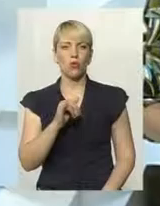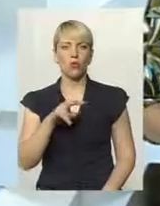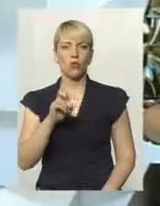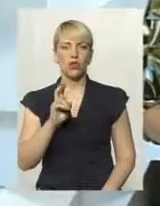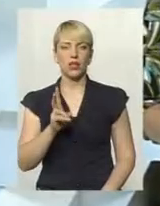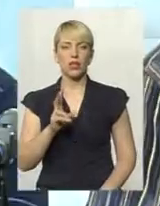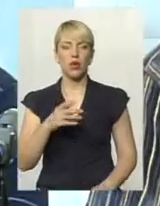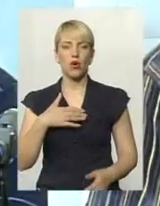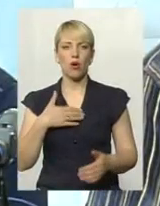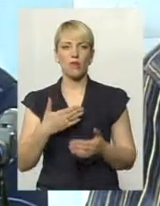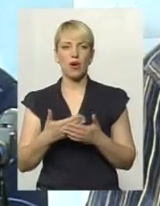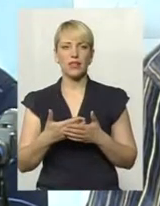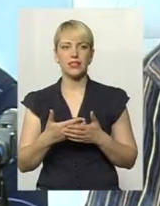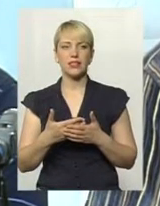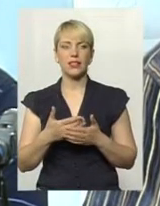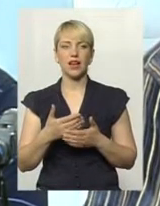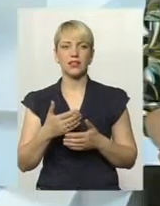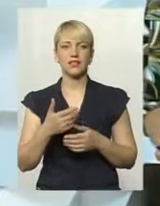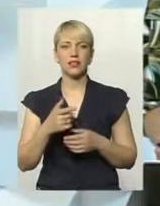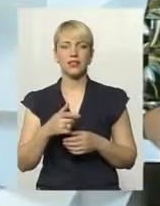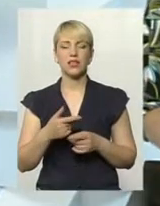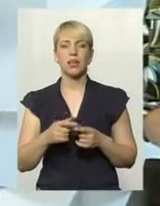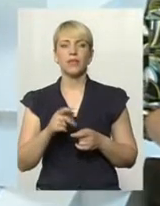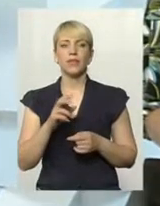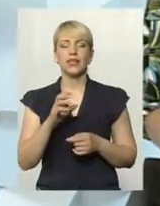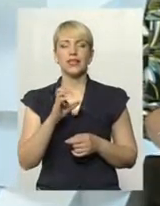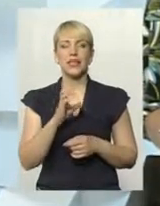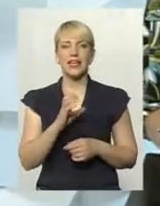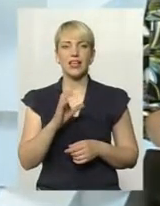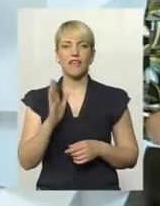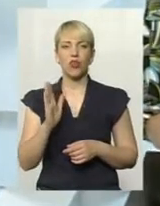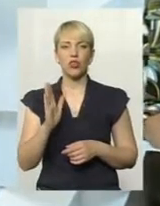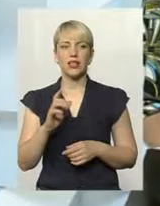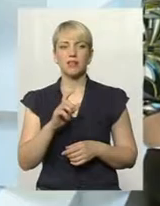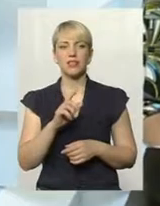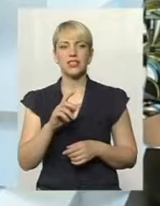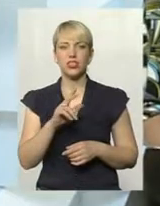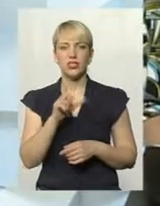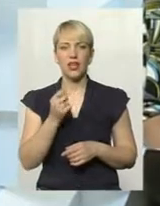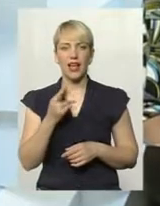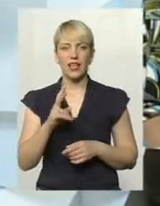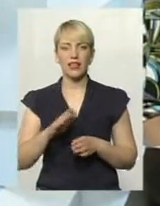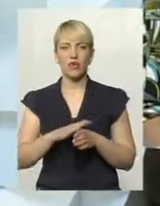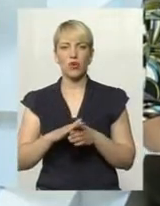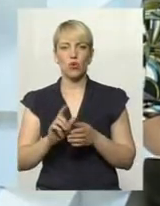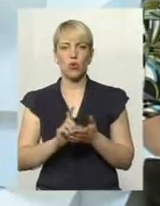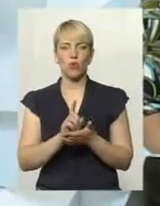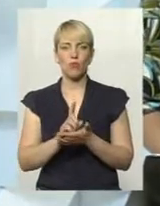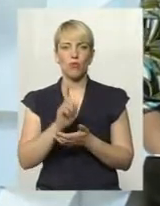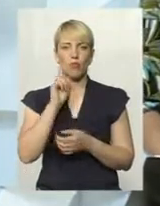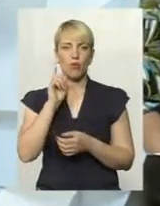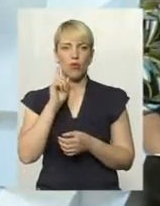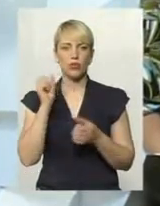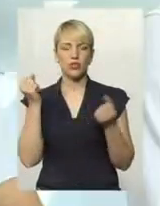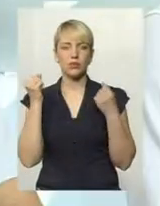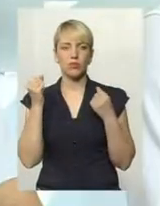активіст. По праву руку від мене Сергій Володимирович Заяць, виконуючий обов'язки начальника управління молоді та спорту Хмельницької